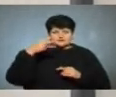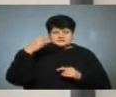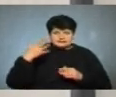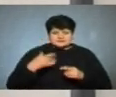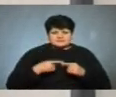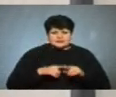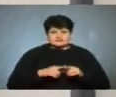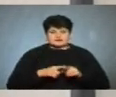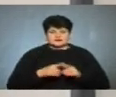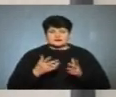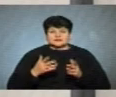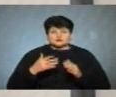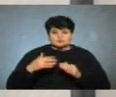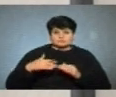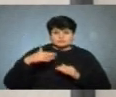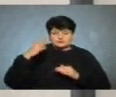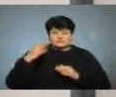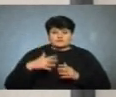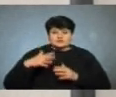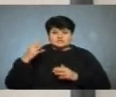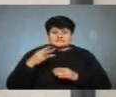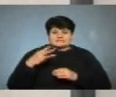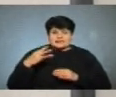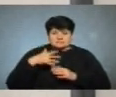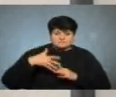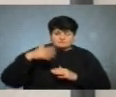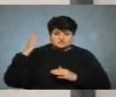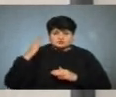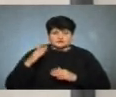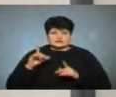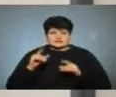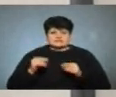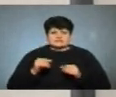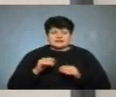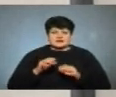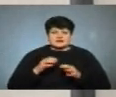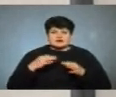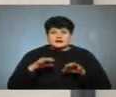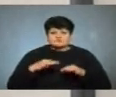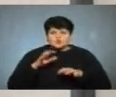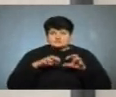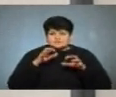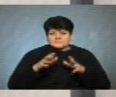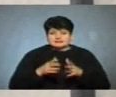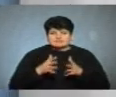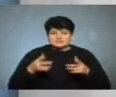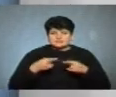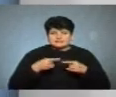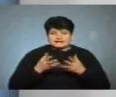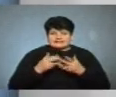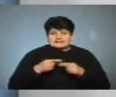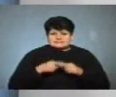менше затрат. Якщо поверховість вище третього поверху, їде автодрабина, їде більша кількість техніки,